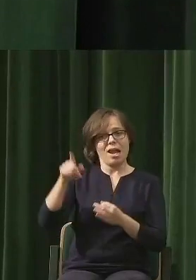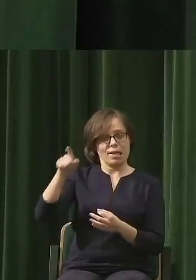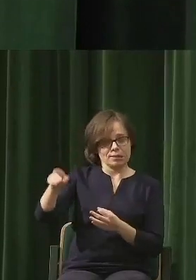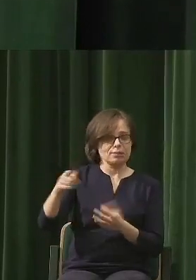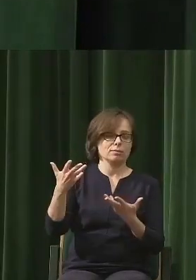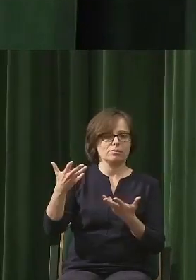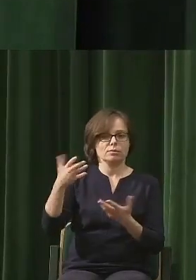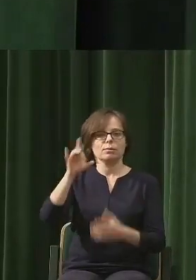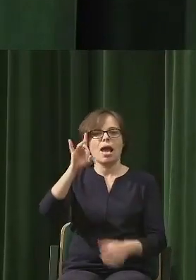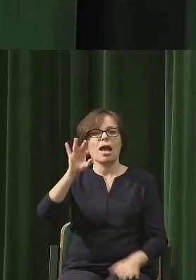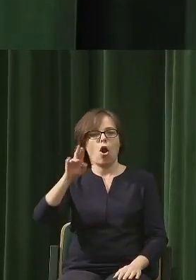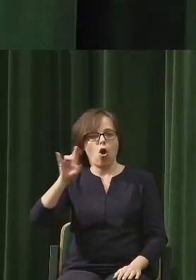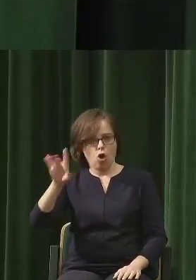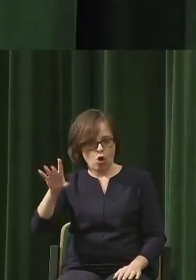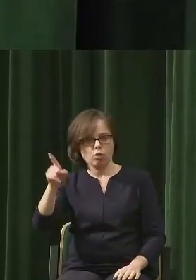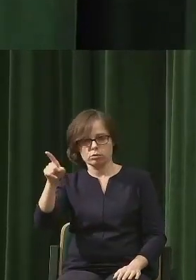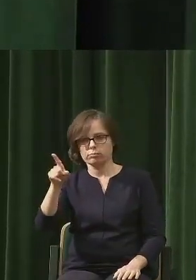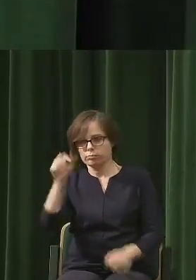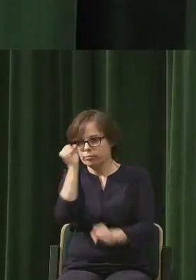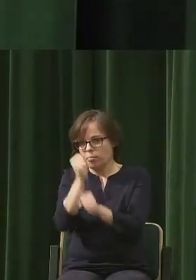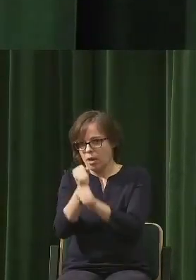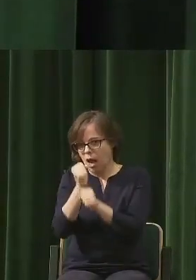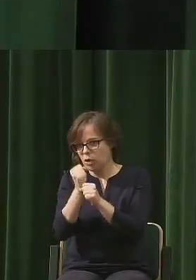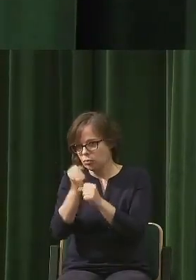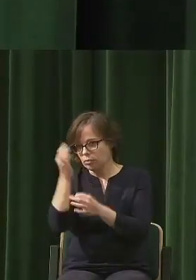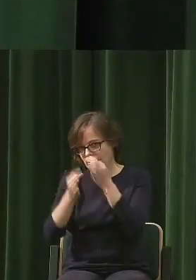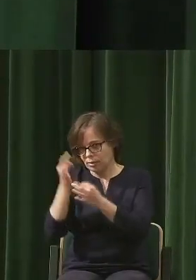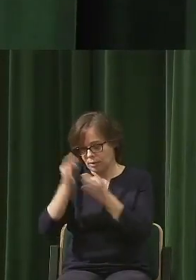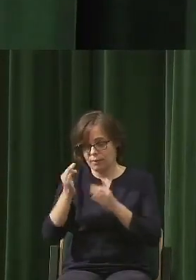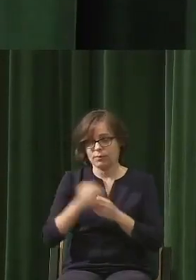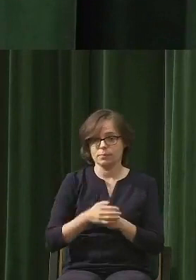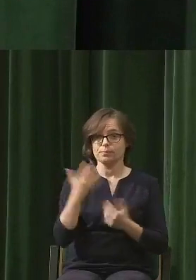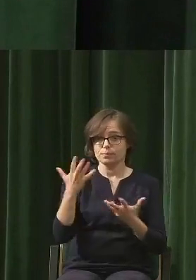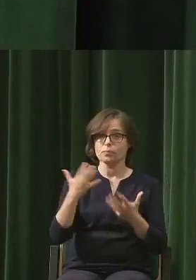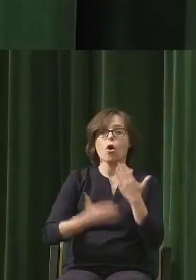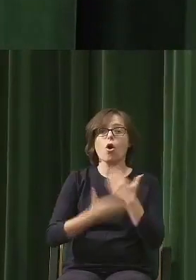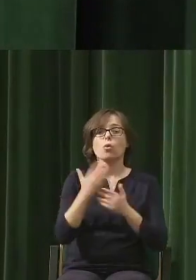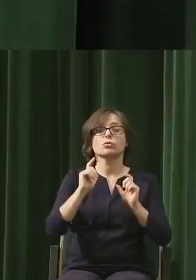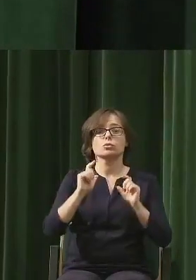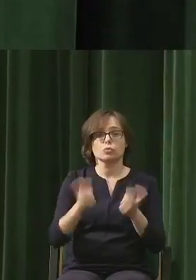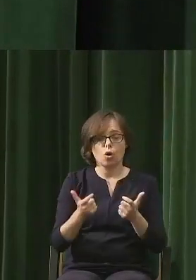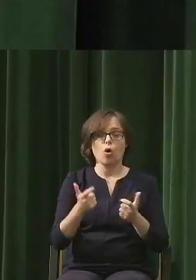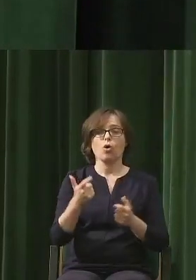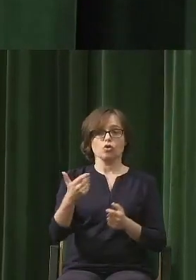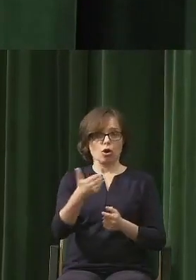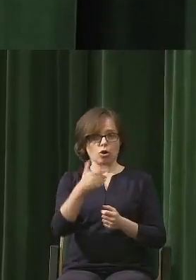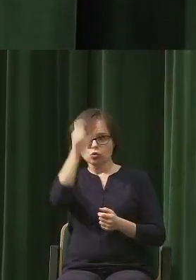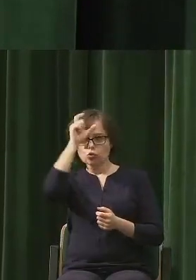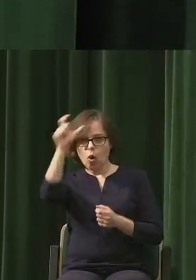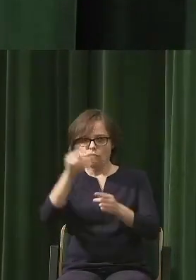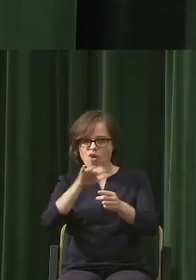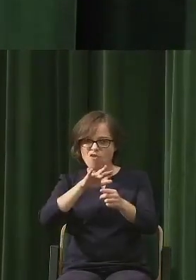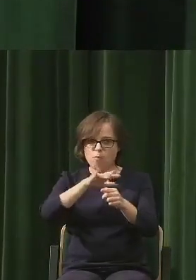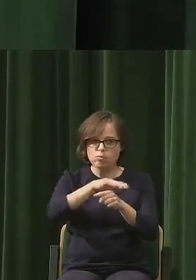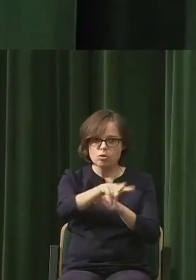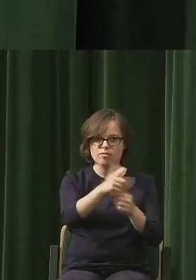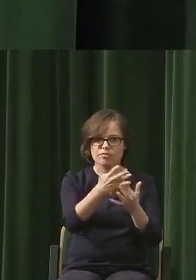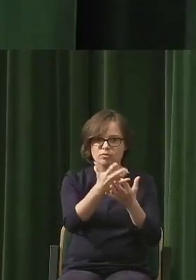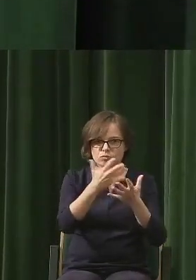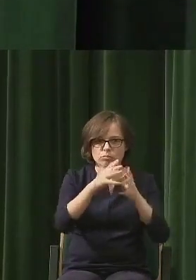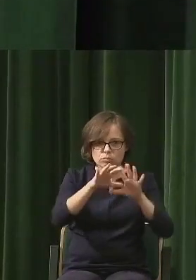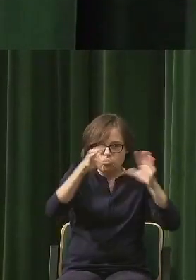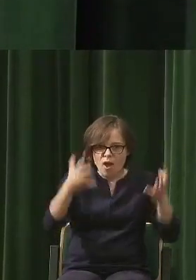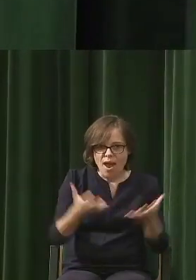Po prostu pozostanie po tym, co robimy z ziemią, już takie ślady. I tam oni różne podawali miary tego, no chociażby